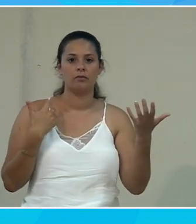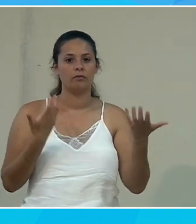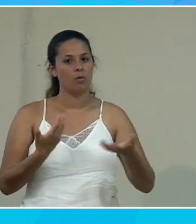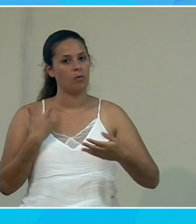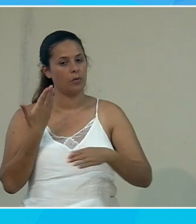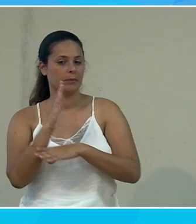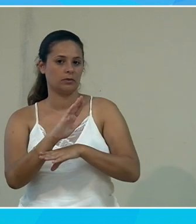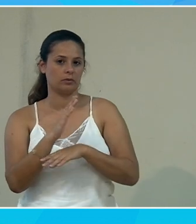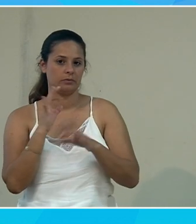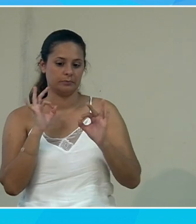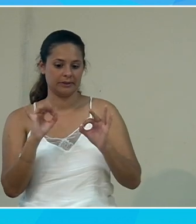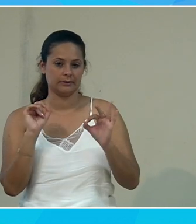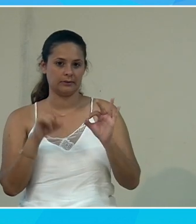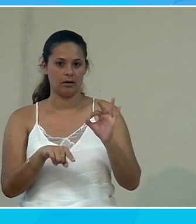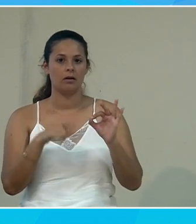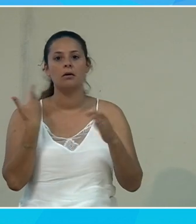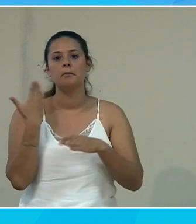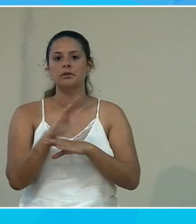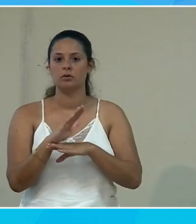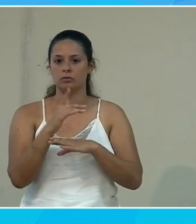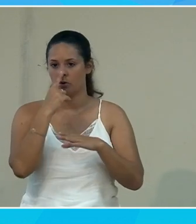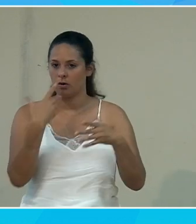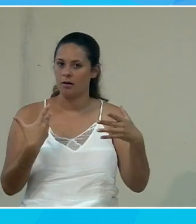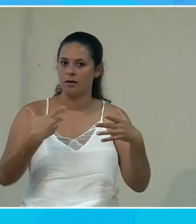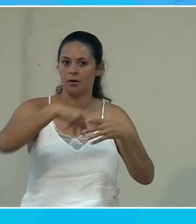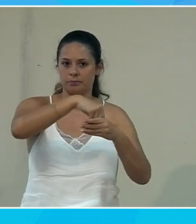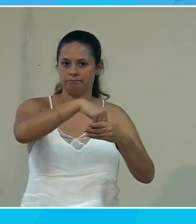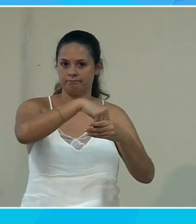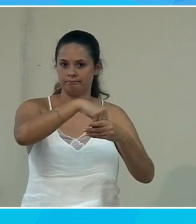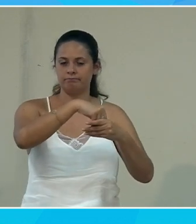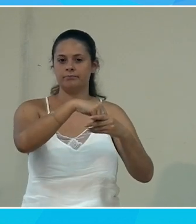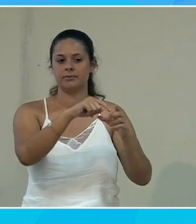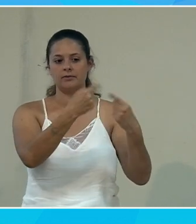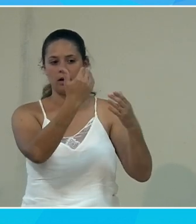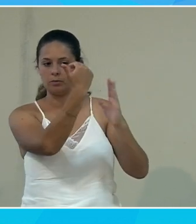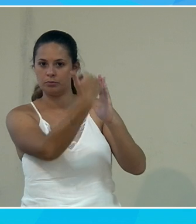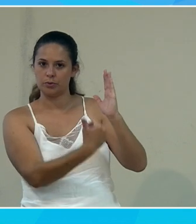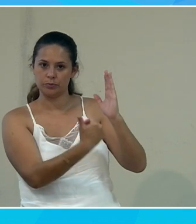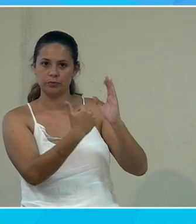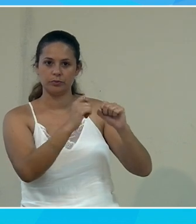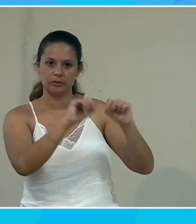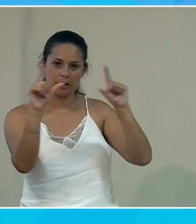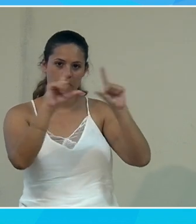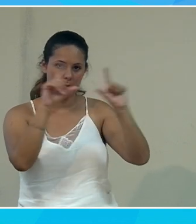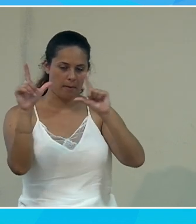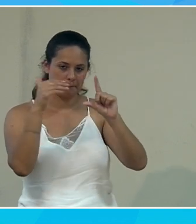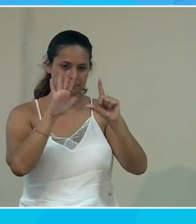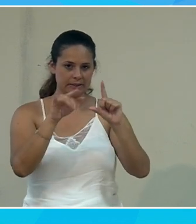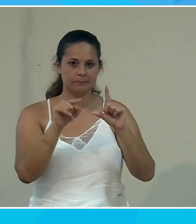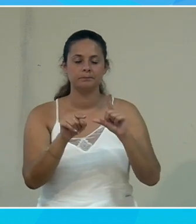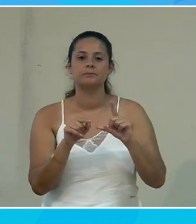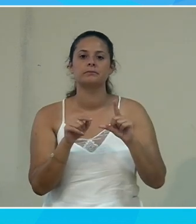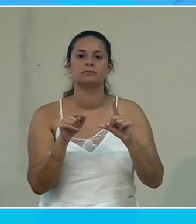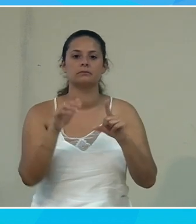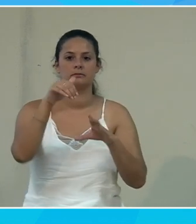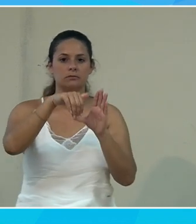la présenter cette présentation et la présenter de façon inclusive alors je vais aller dans le menu diaporama et